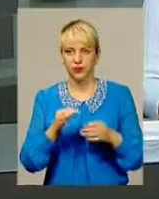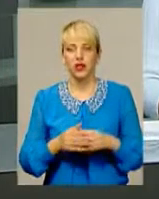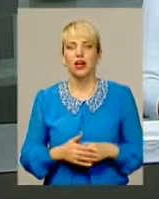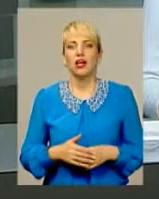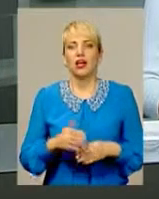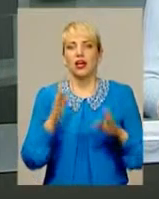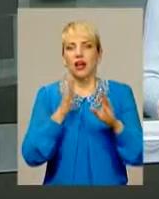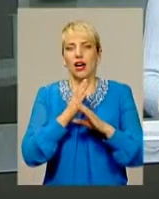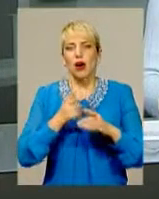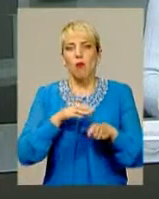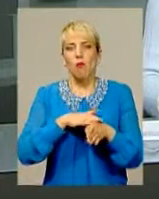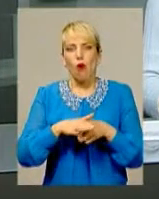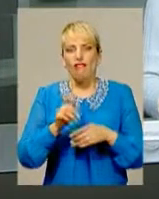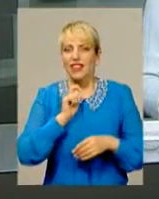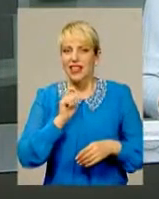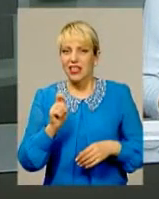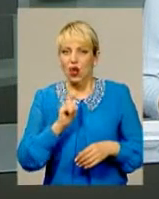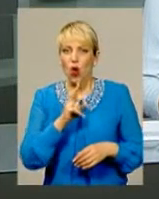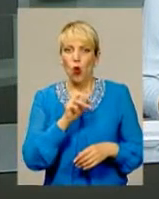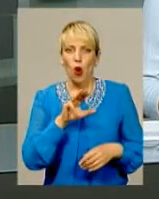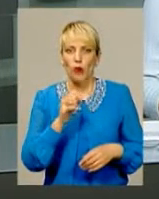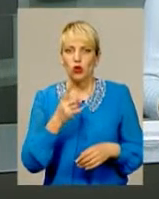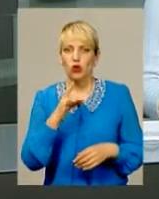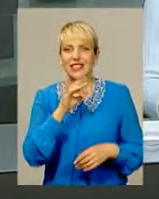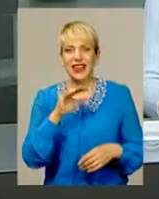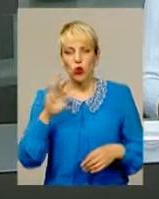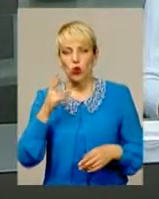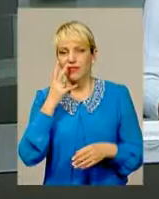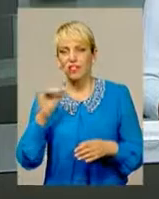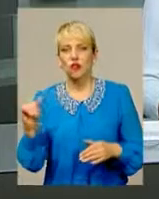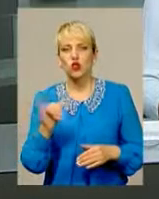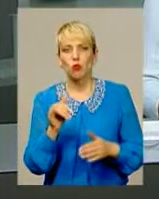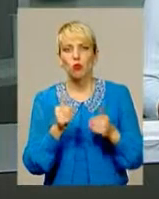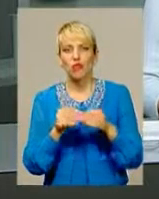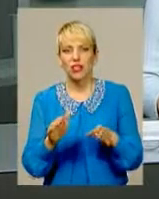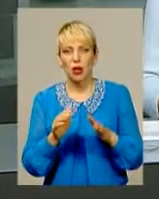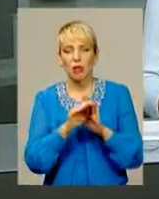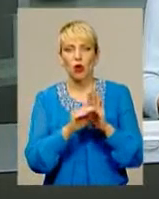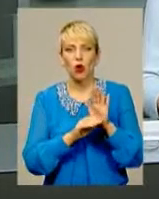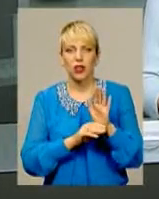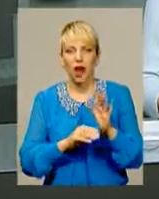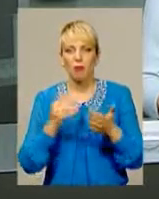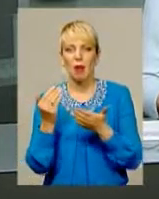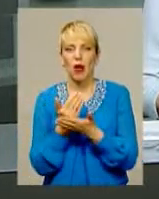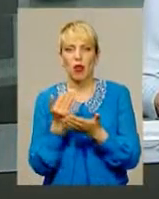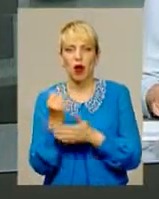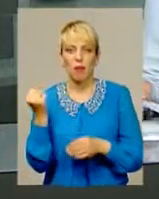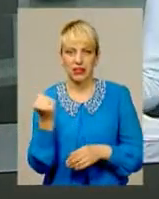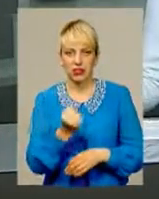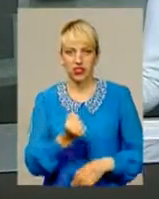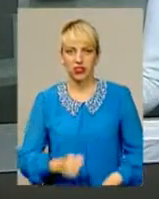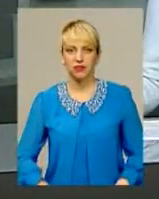Повне інтерв'ю Аліни Комашчук з Олімпійського Ріо дивіться у суботньому випуску програми «Панорама тиждень» о 20.00.